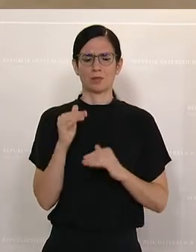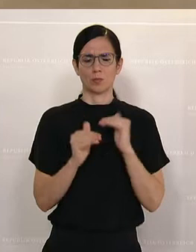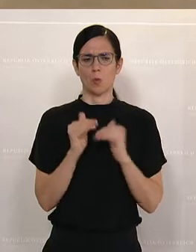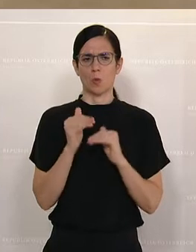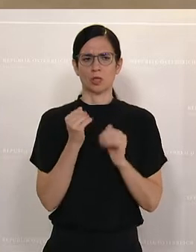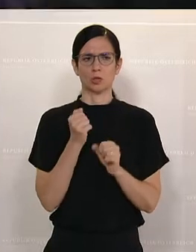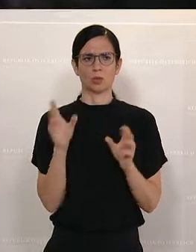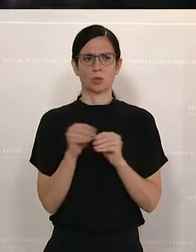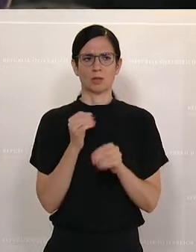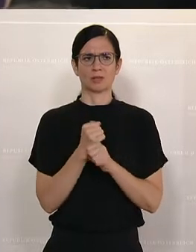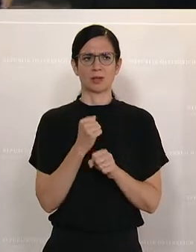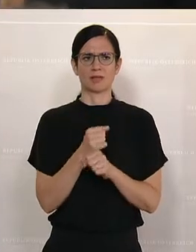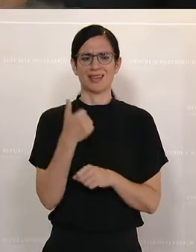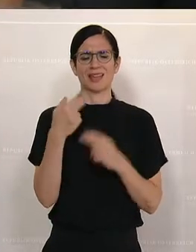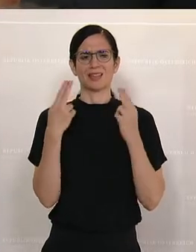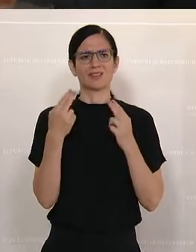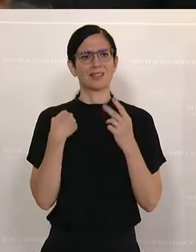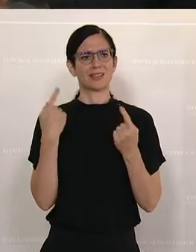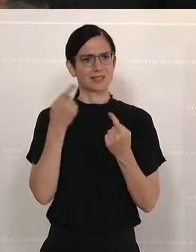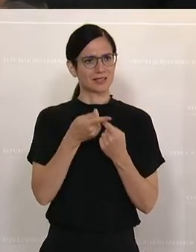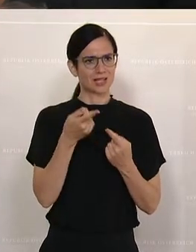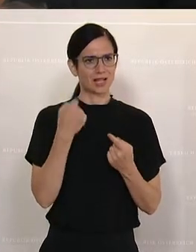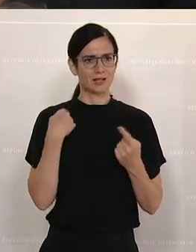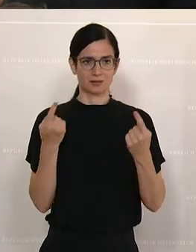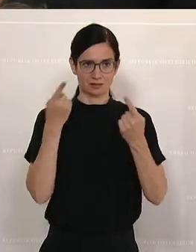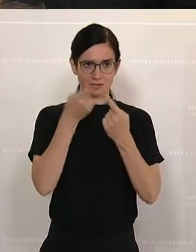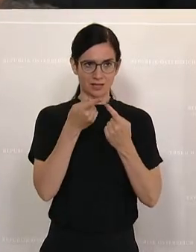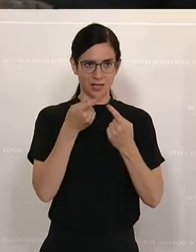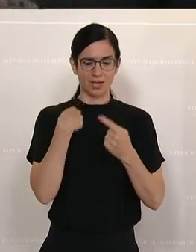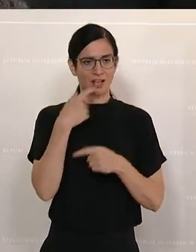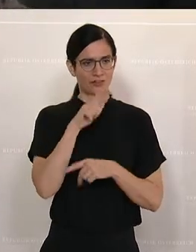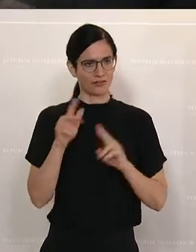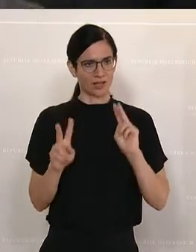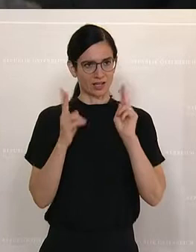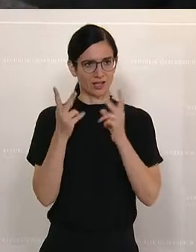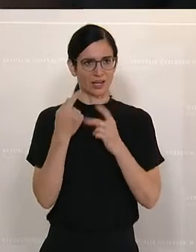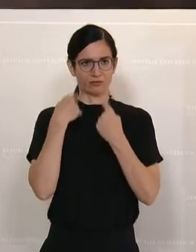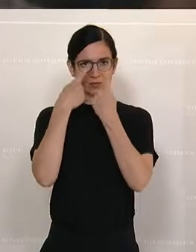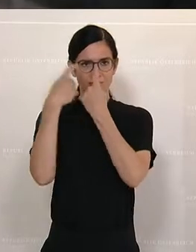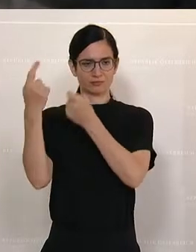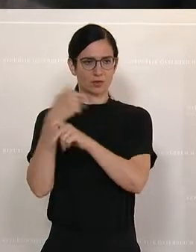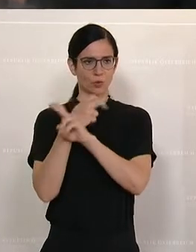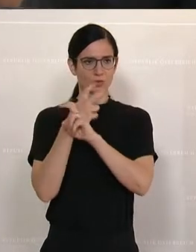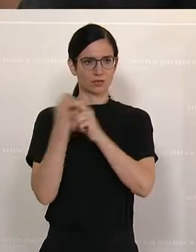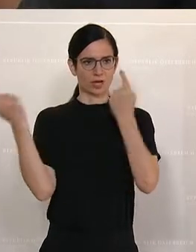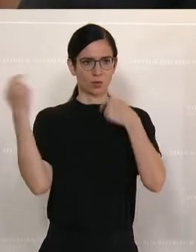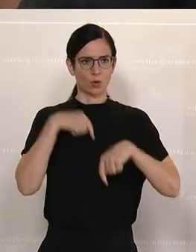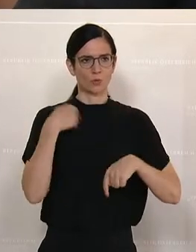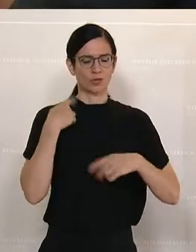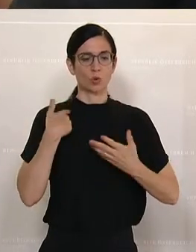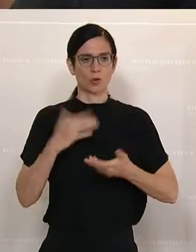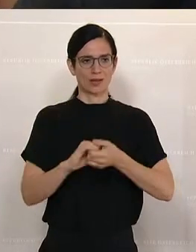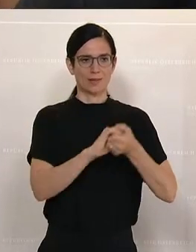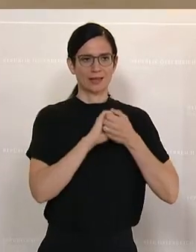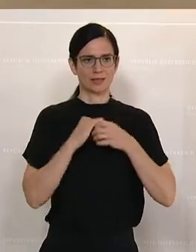unterstützt bei einem ganz wichtigen Ziel. Und das Ziel ist, Fachkräfte nach Österreich zu holen. Das sollte unser gemeinsames Ziel sein.